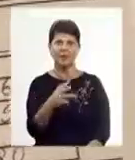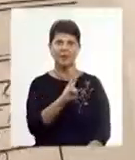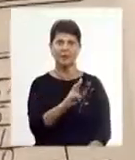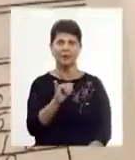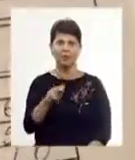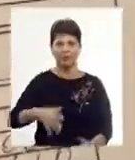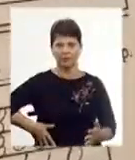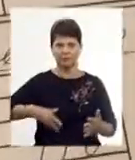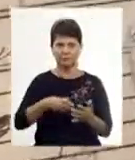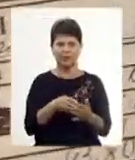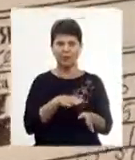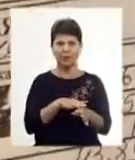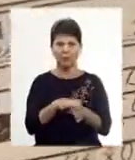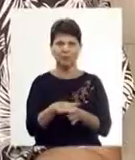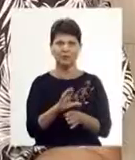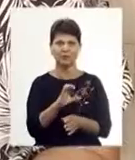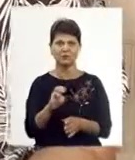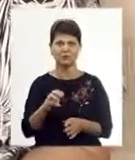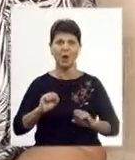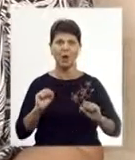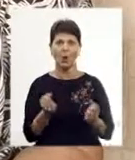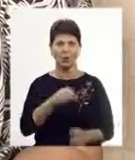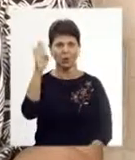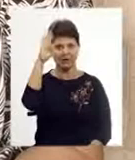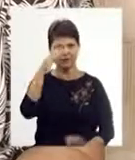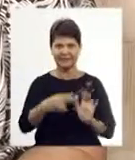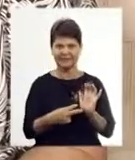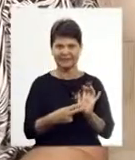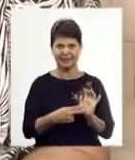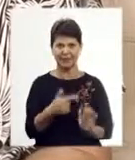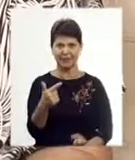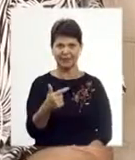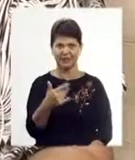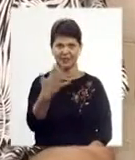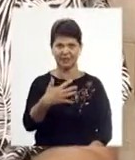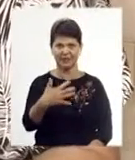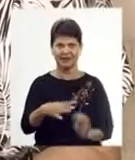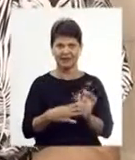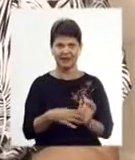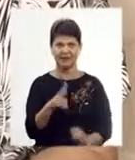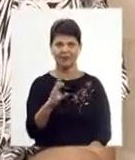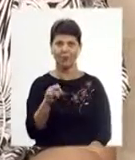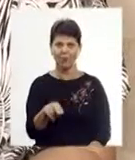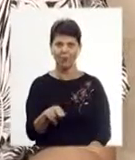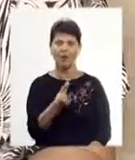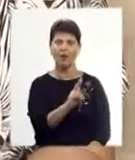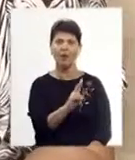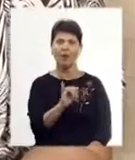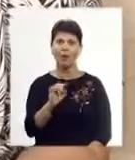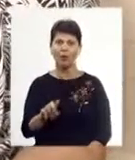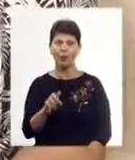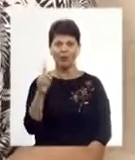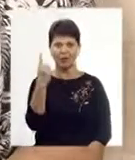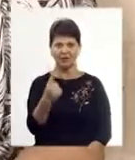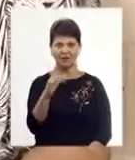платиться повна сума. Холодна вода стоїть 7 гривень, 59 копійок куб води, а якщо